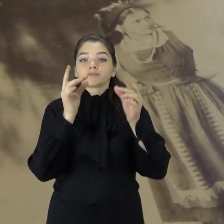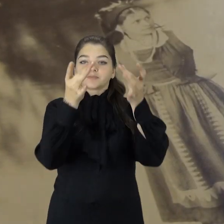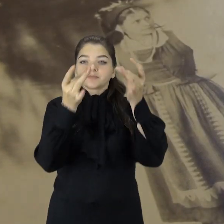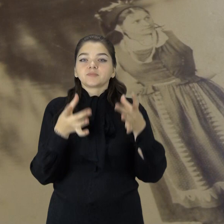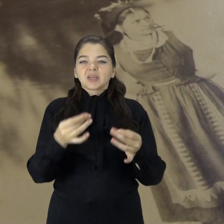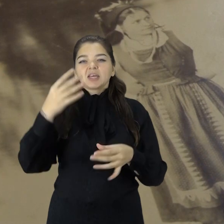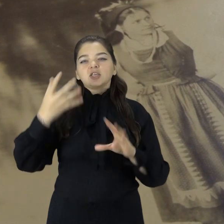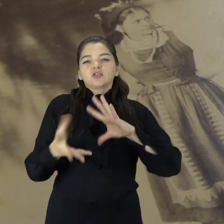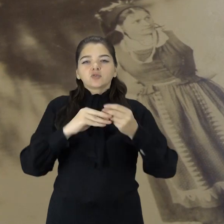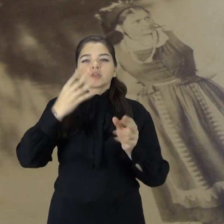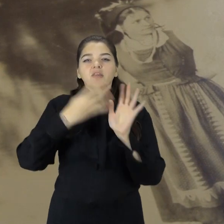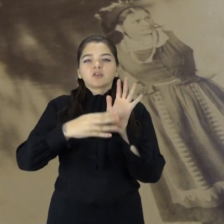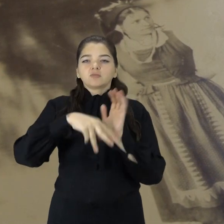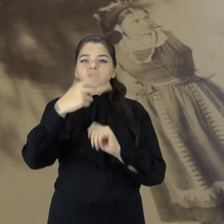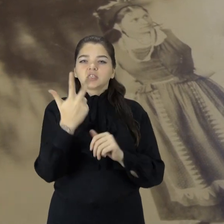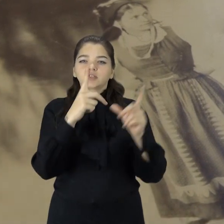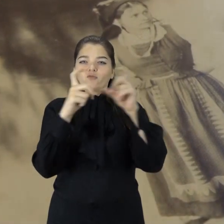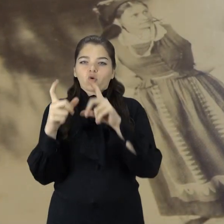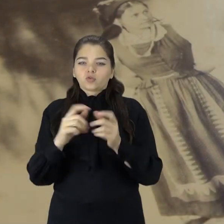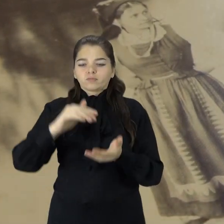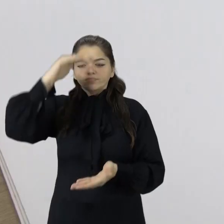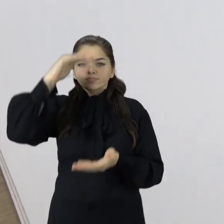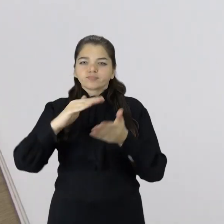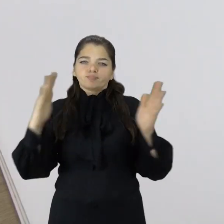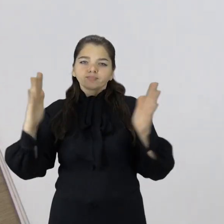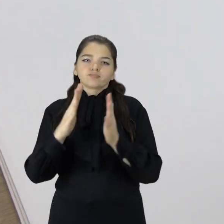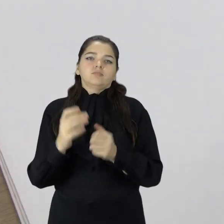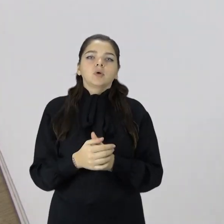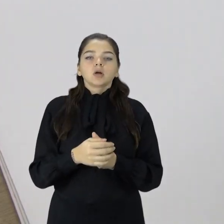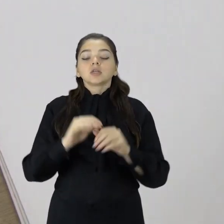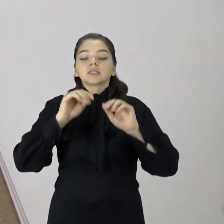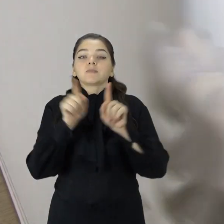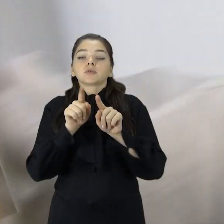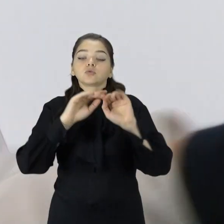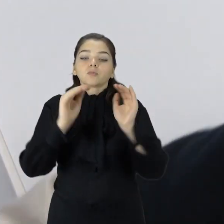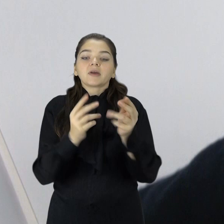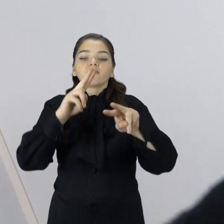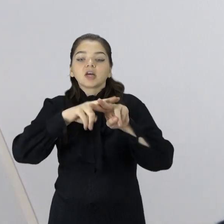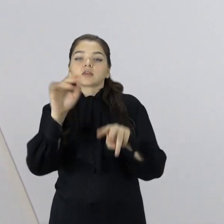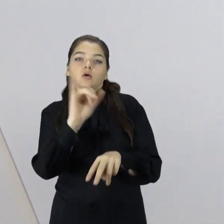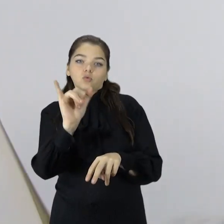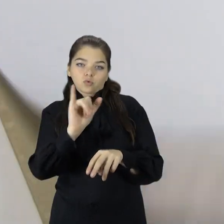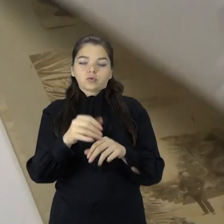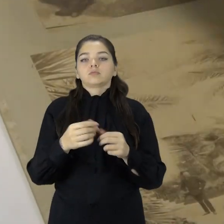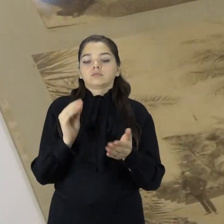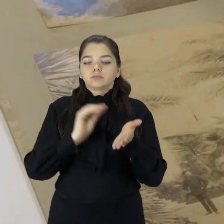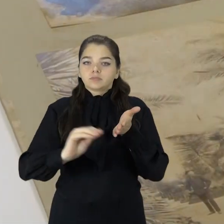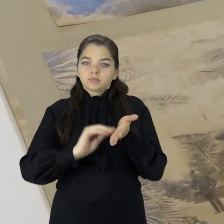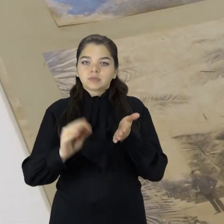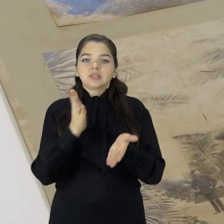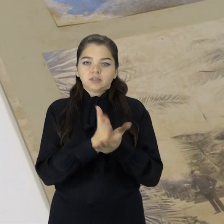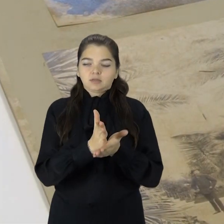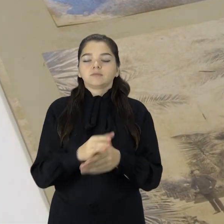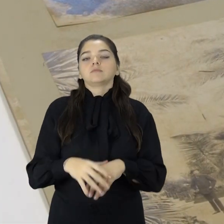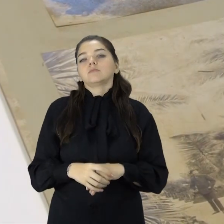Juose priklyjuotos 93 įvairaus formato fotografijos su trumpais vietos ir laiko prašymais. Pavyzduoti